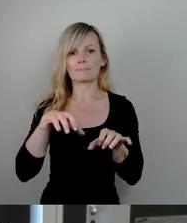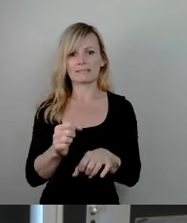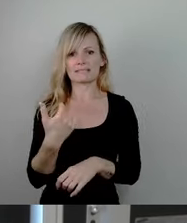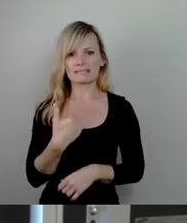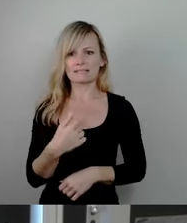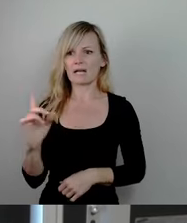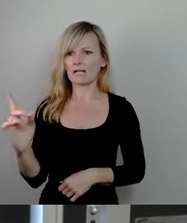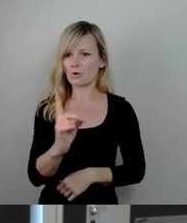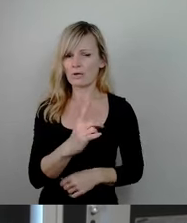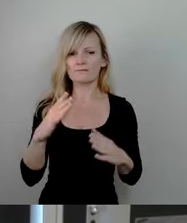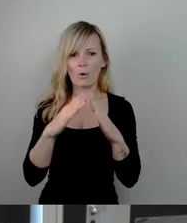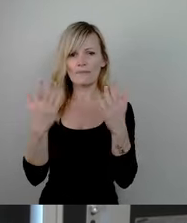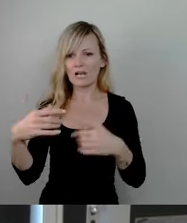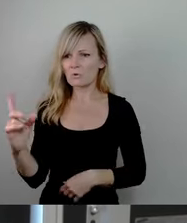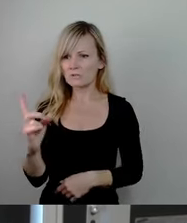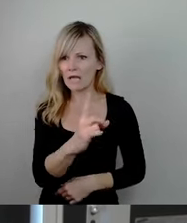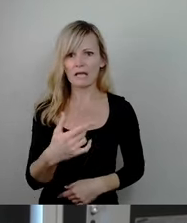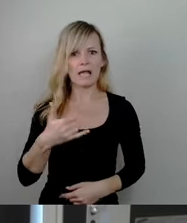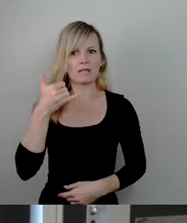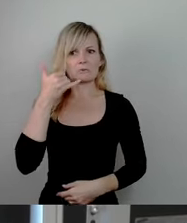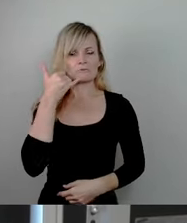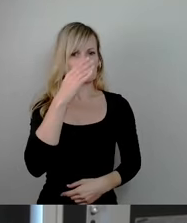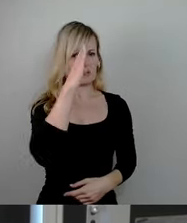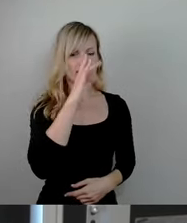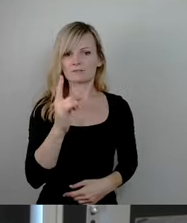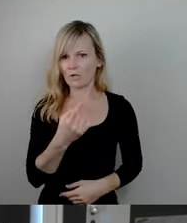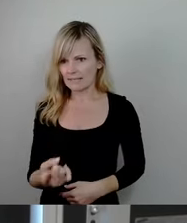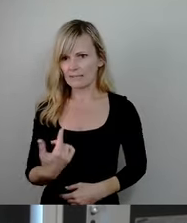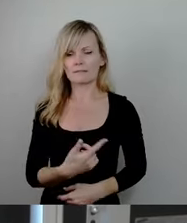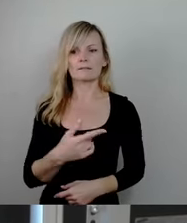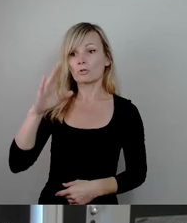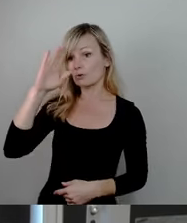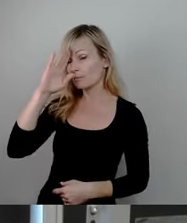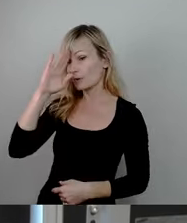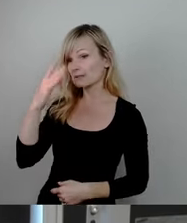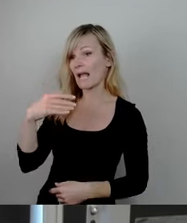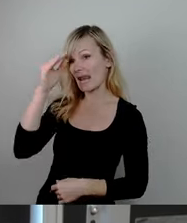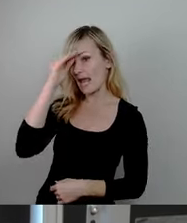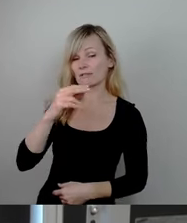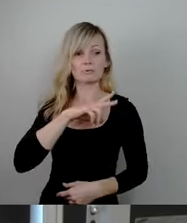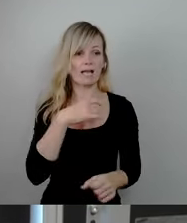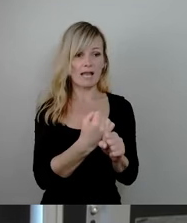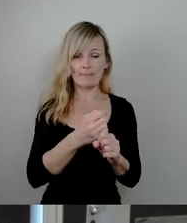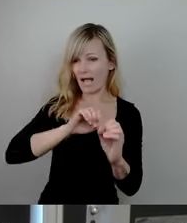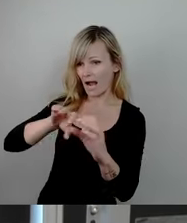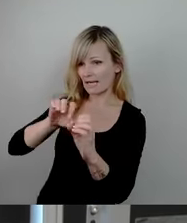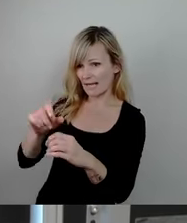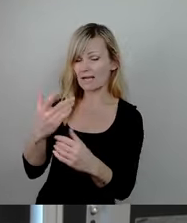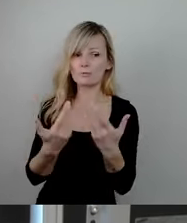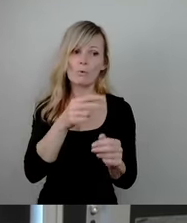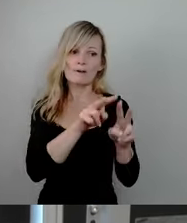vorbeigeht. Die Polizei soll von den Sozialarbeitern lernen, die verschiedenen Ämter der Stadtverwaltung